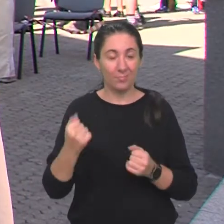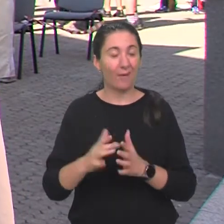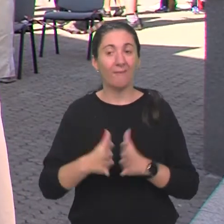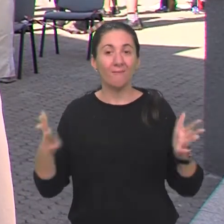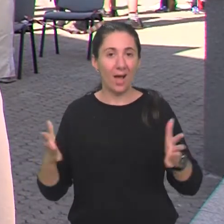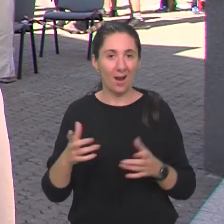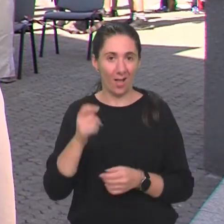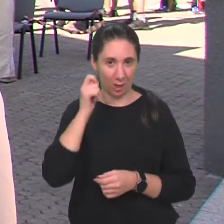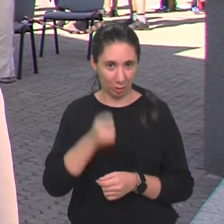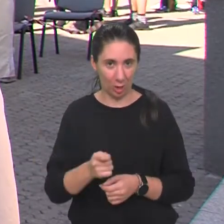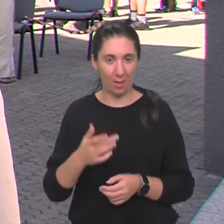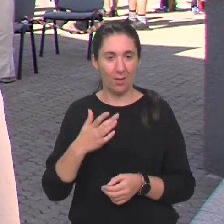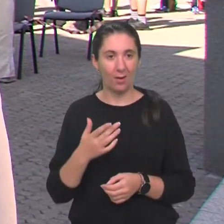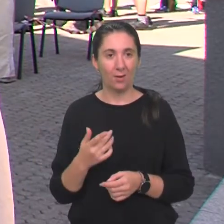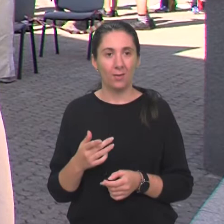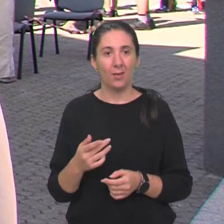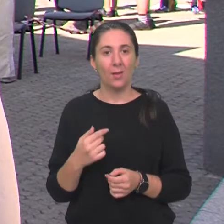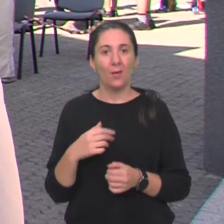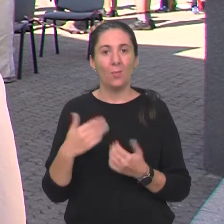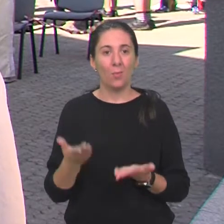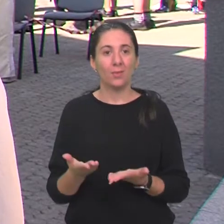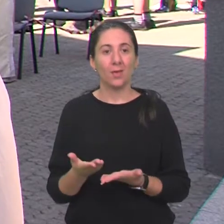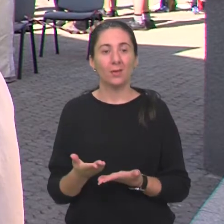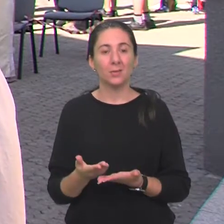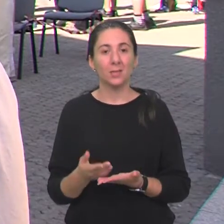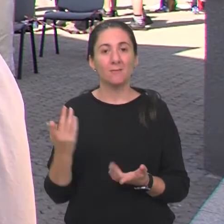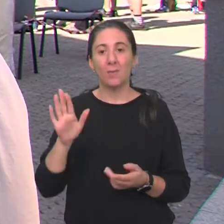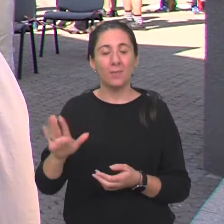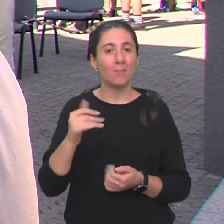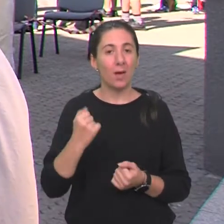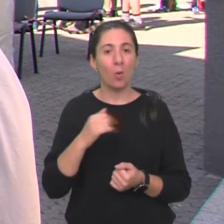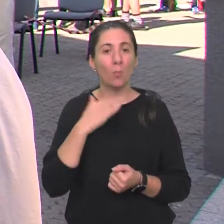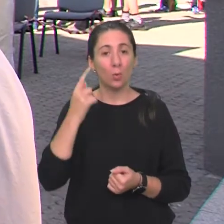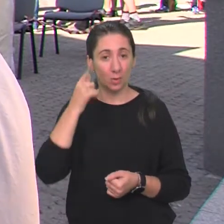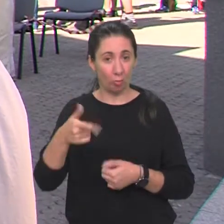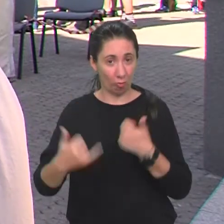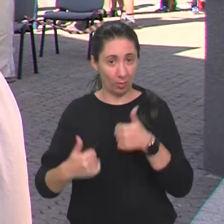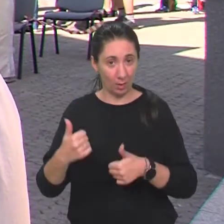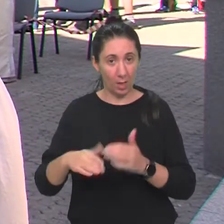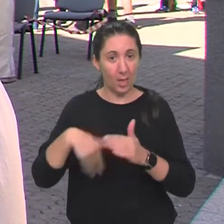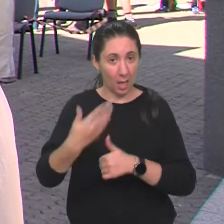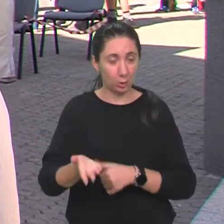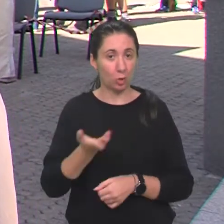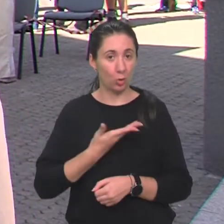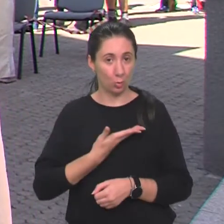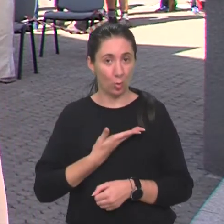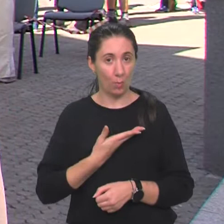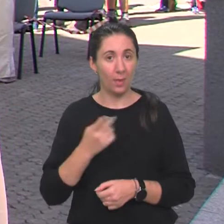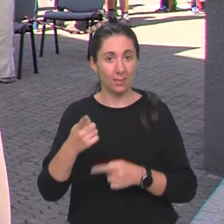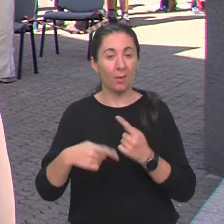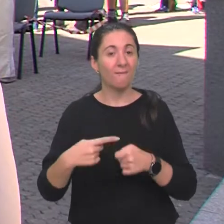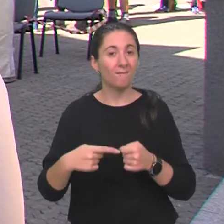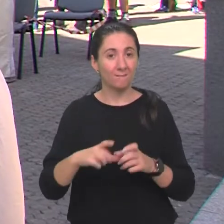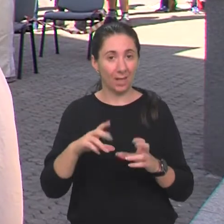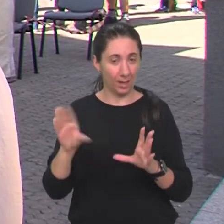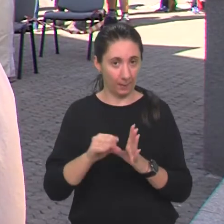velika čast. Znači, u našem presvolu mogu dati izjavu koliko je njima značilo ovo natjecanje i kasnije će dobiti. Znači, te filmi će